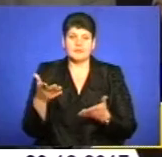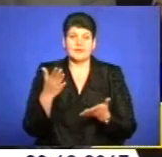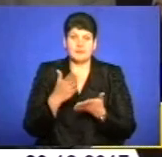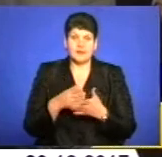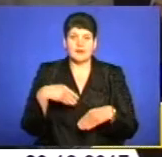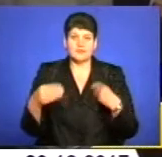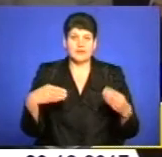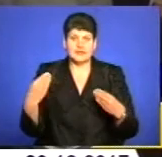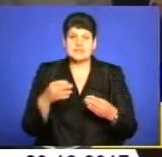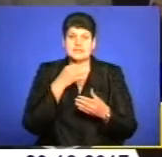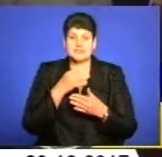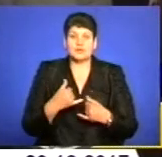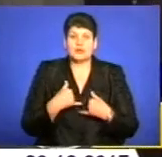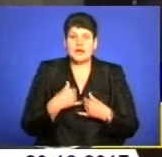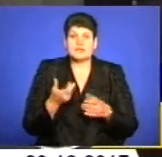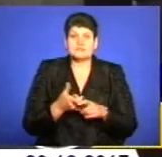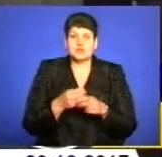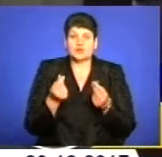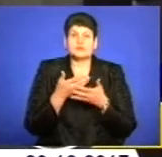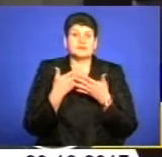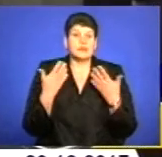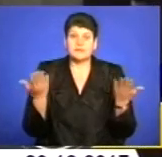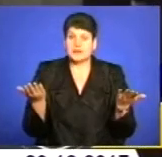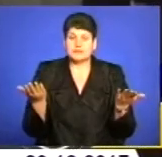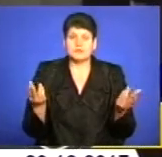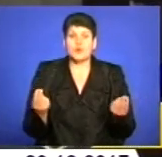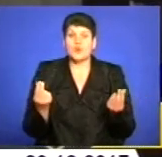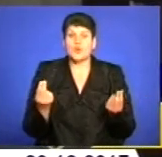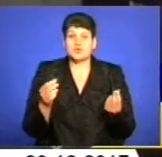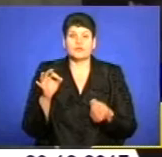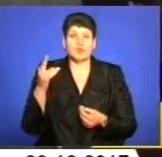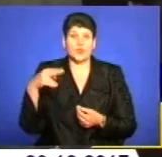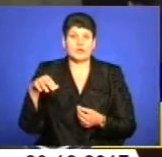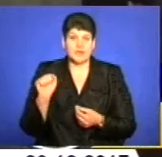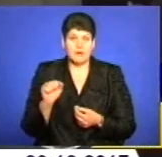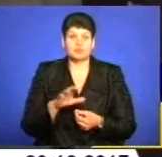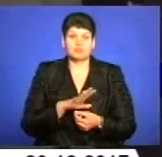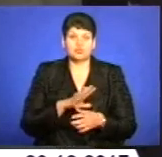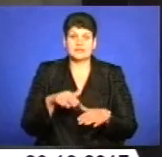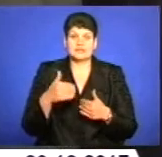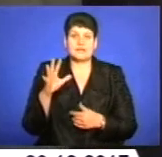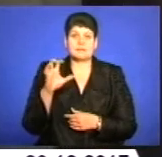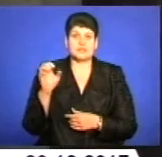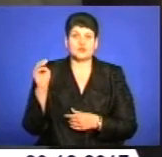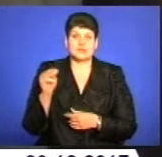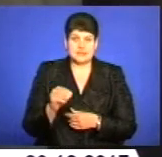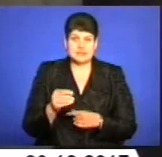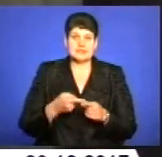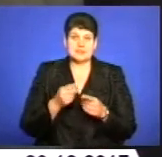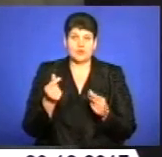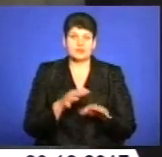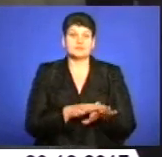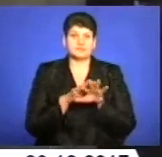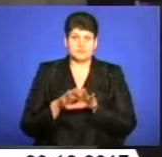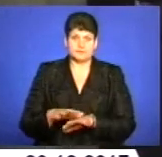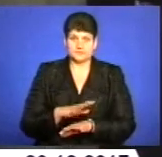видали, сказали, що в нас більше коштів немає. Гроші від ОДА були дані 500 тисяч, так, ці гроші поступили,